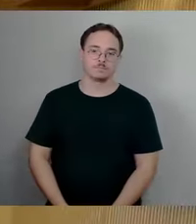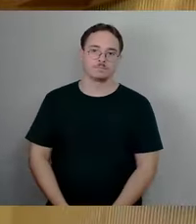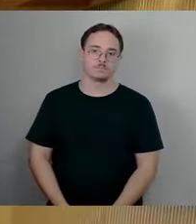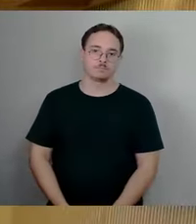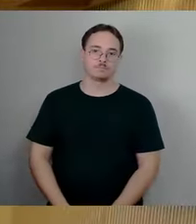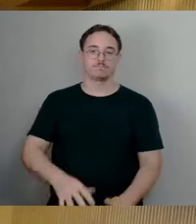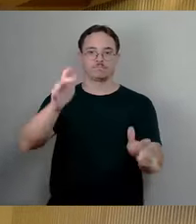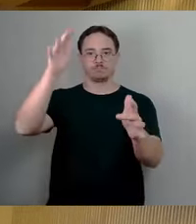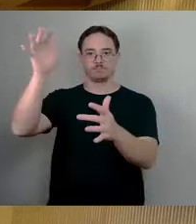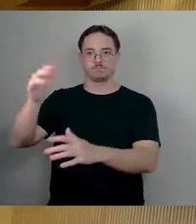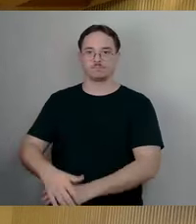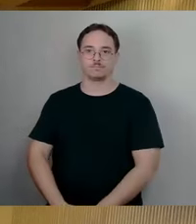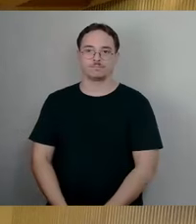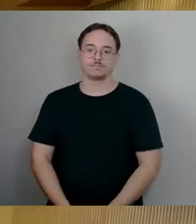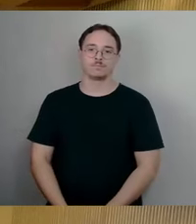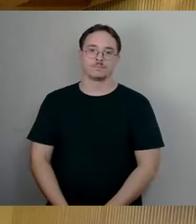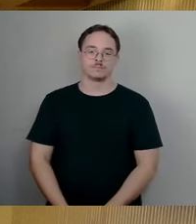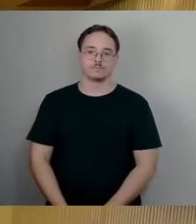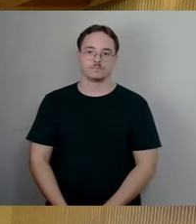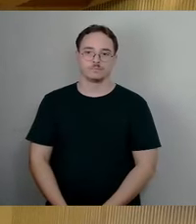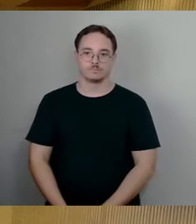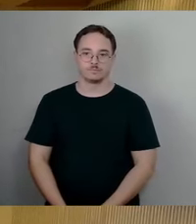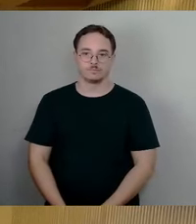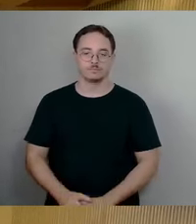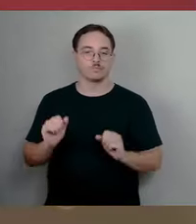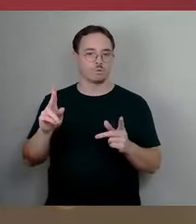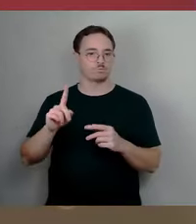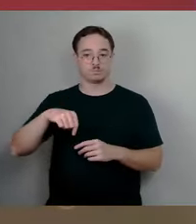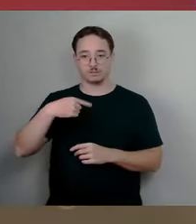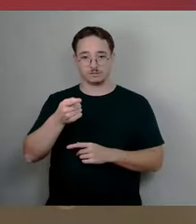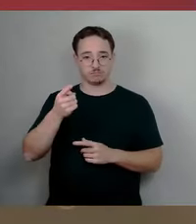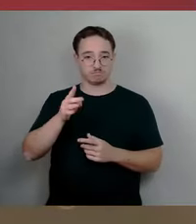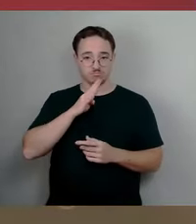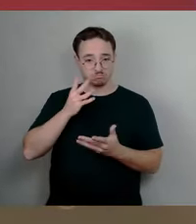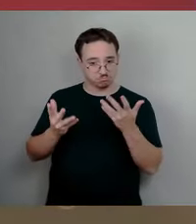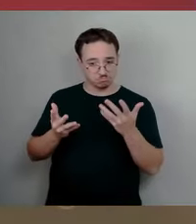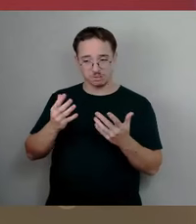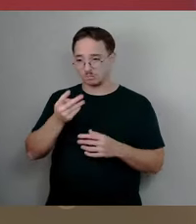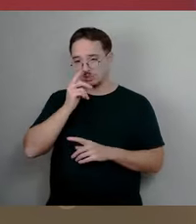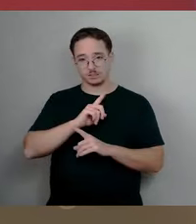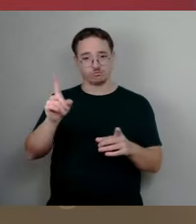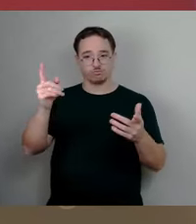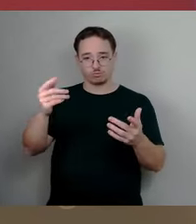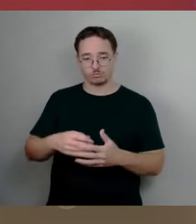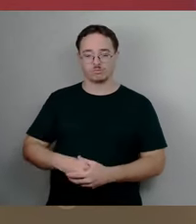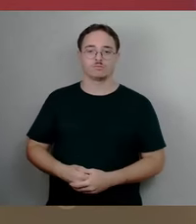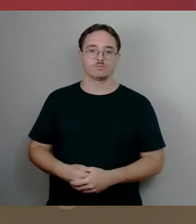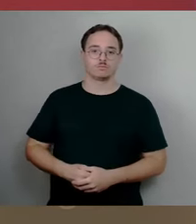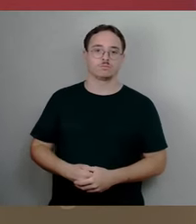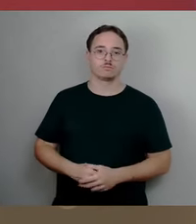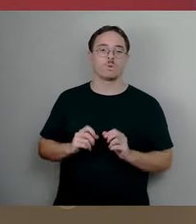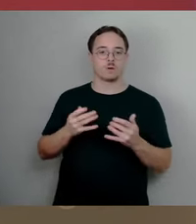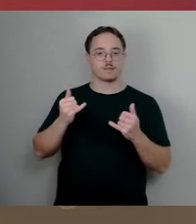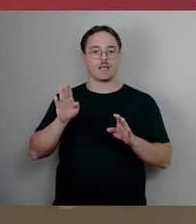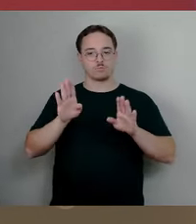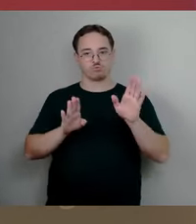So, okay, weitere Redner sehe ich nicht. Dann würden wir in die Abstimmung kommen, was